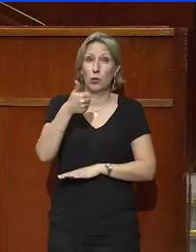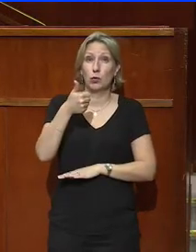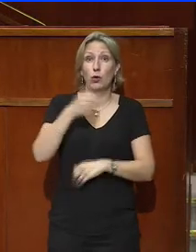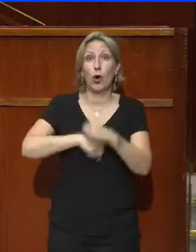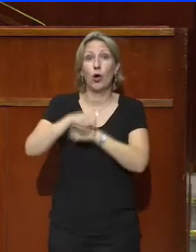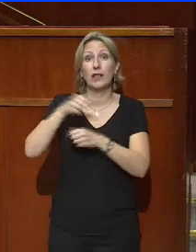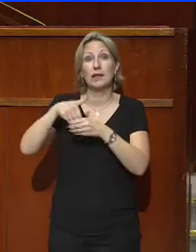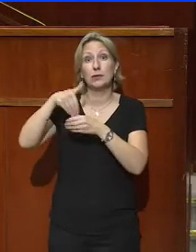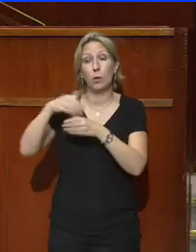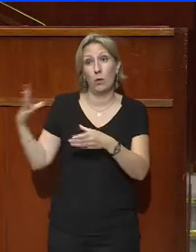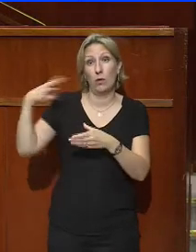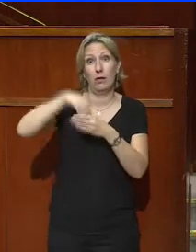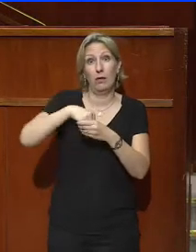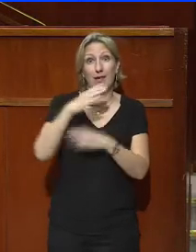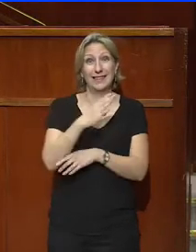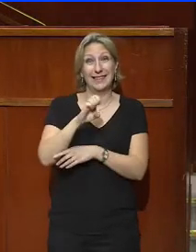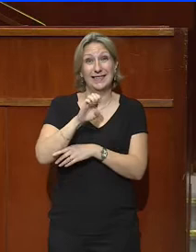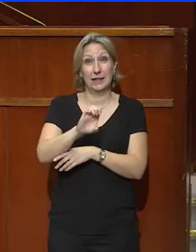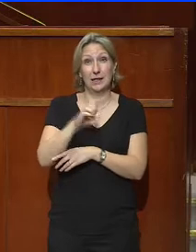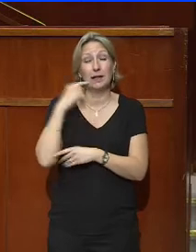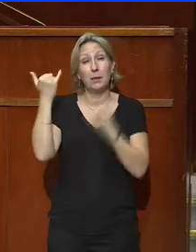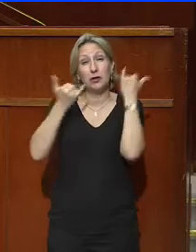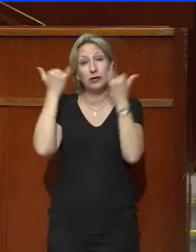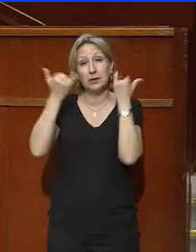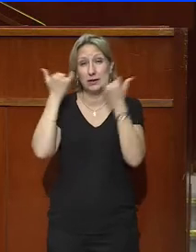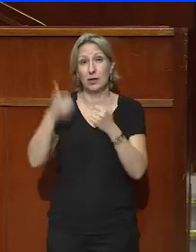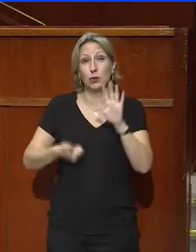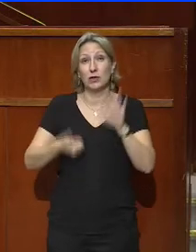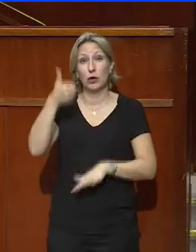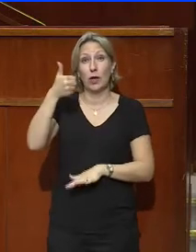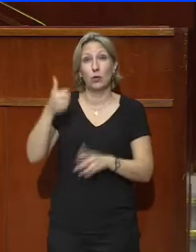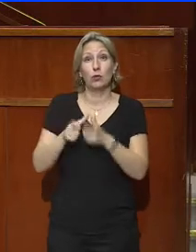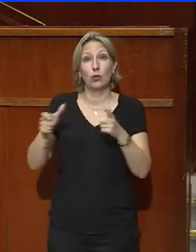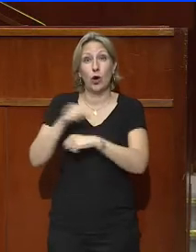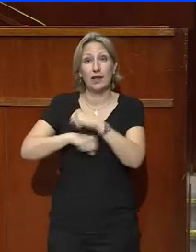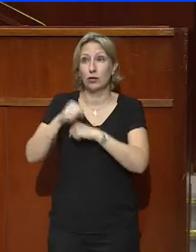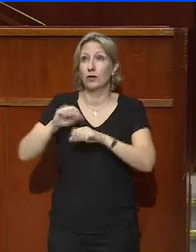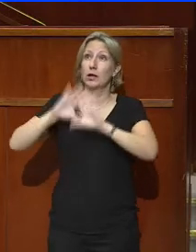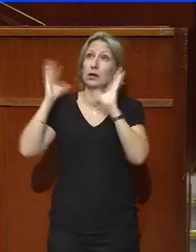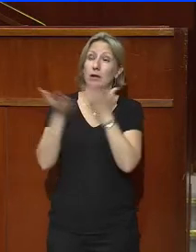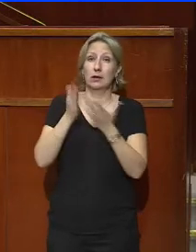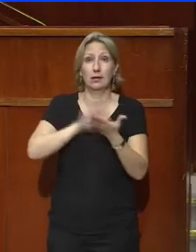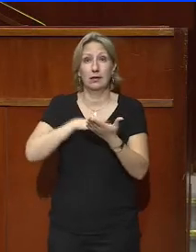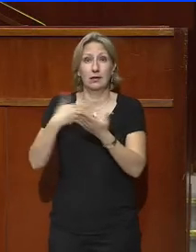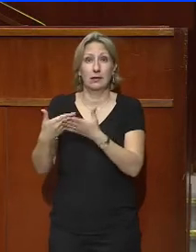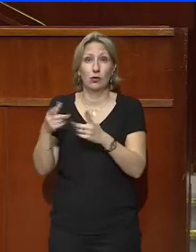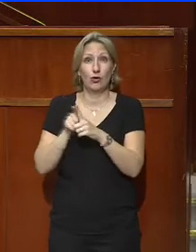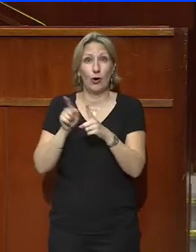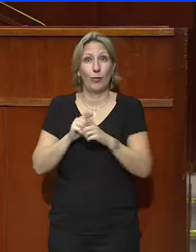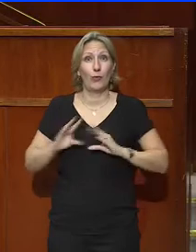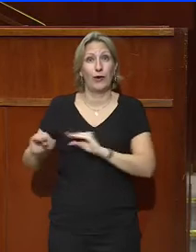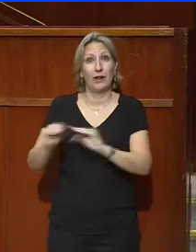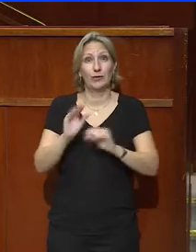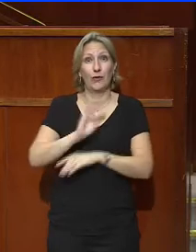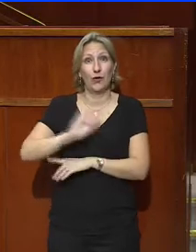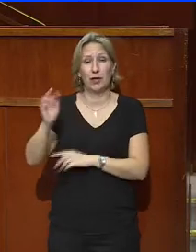composent. Rendez-vous compte, la somme de leurs adhérents est sensiblement égale à la population française. Toutes les